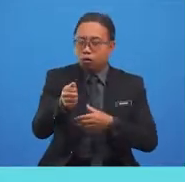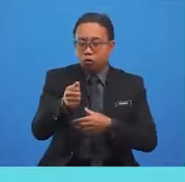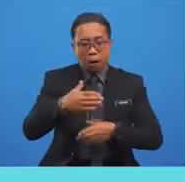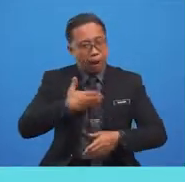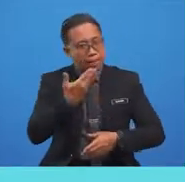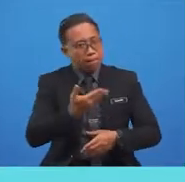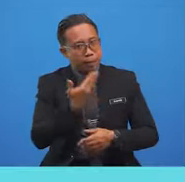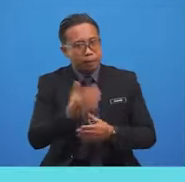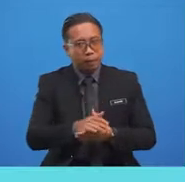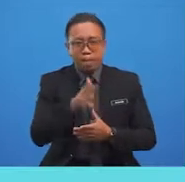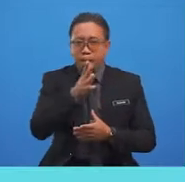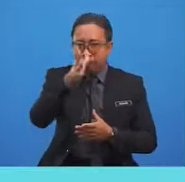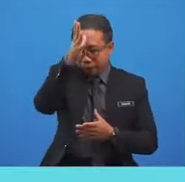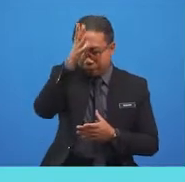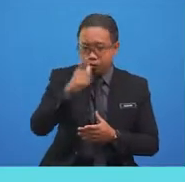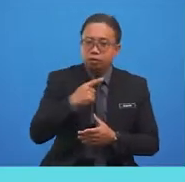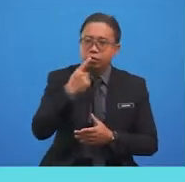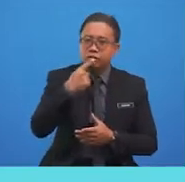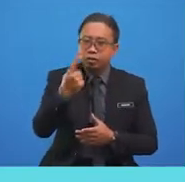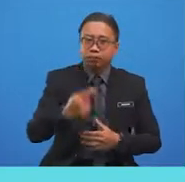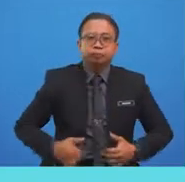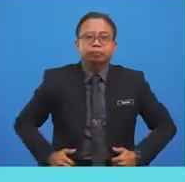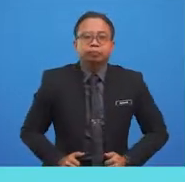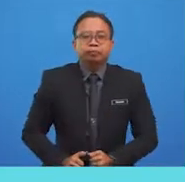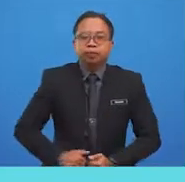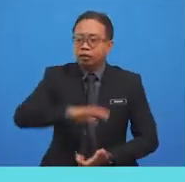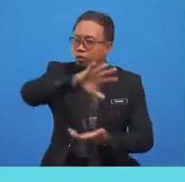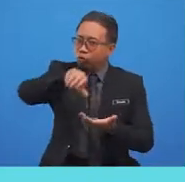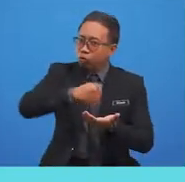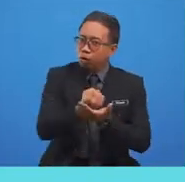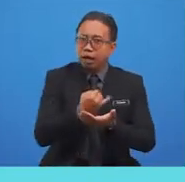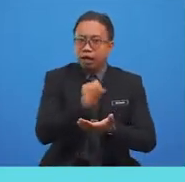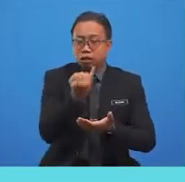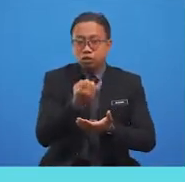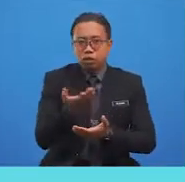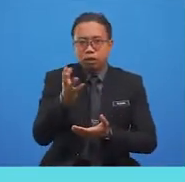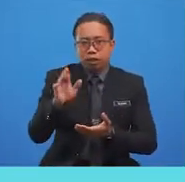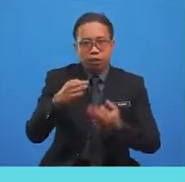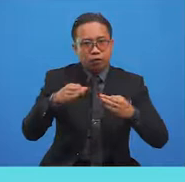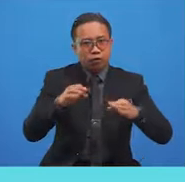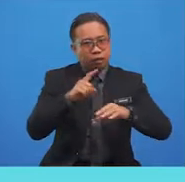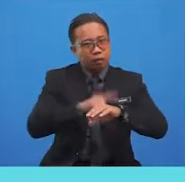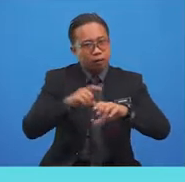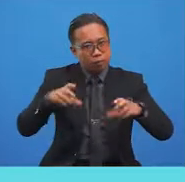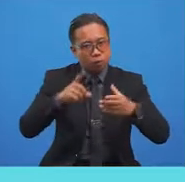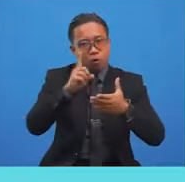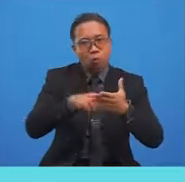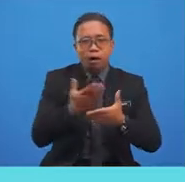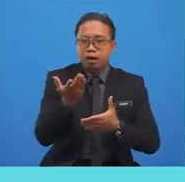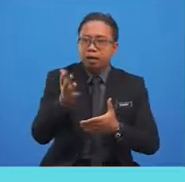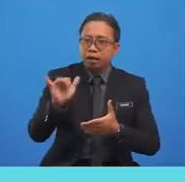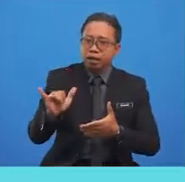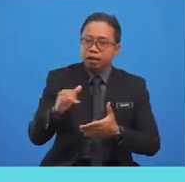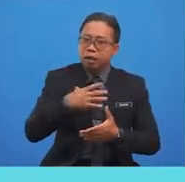happy. Papa and Mama say. Everyone enjoys their free time doing what they love.